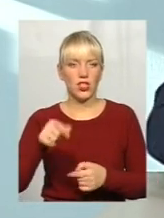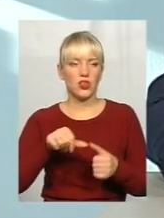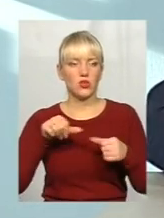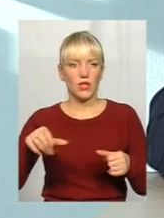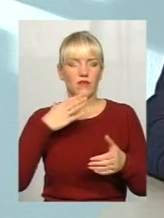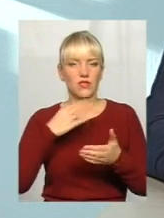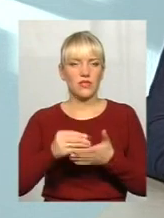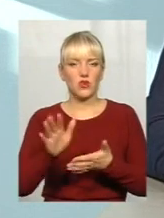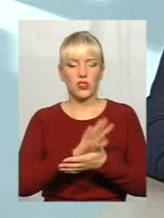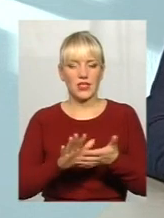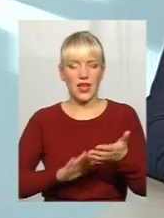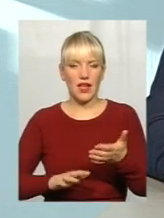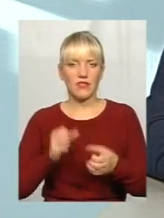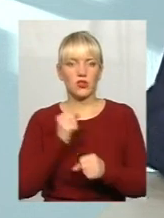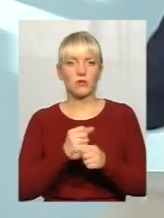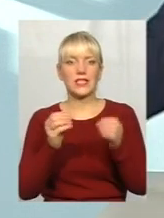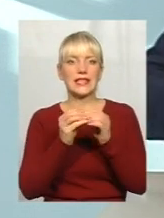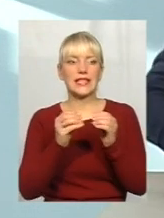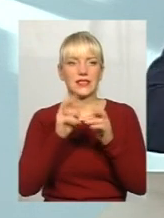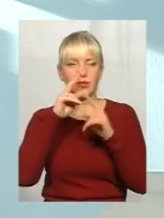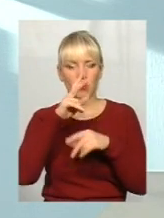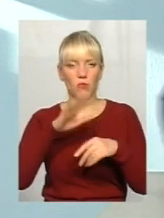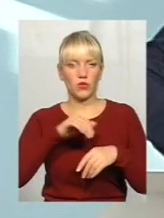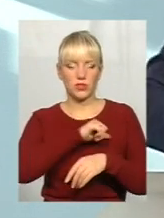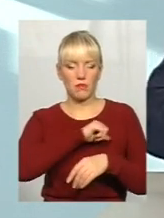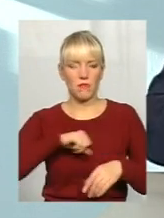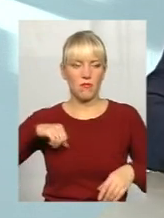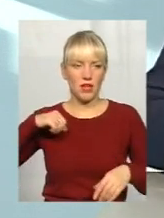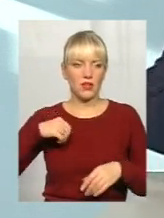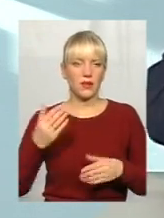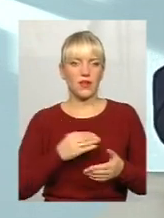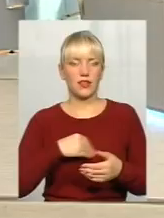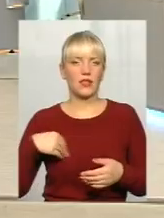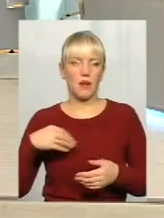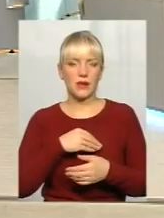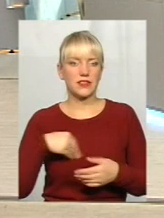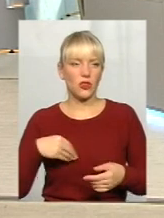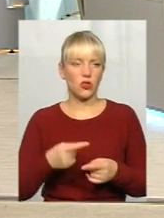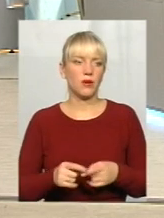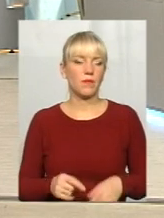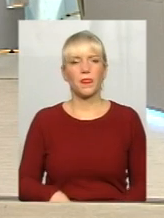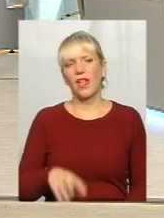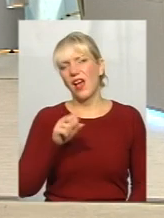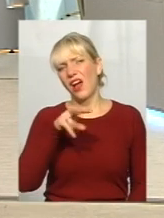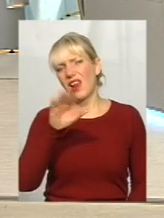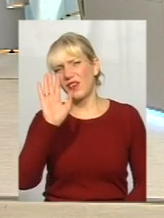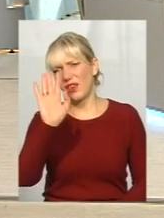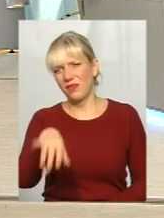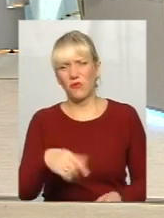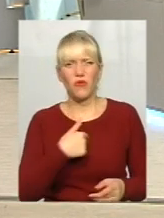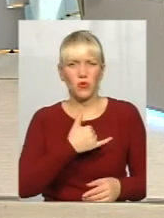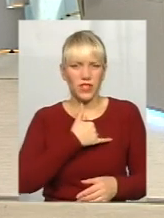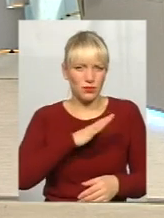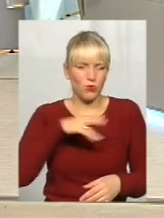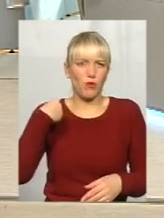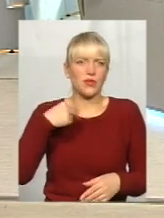заяві зробила 10 помилок. Розумієте? Він потім одіває майку, на якій написано. О, Аліна, в нас був президент, який писав професор. А ми ж зі